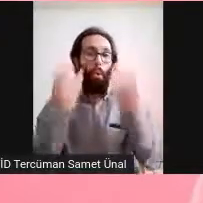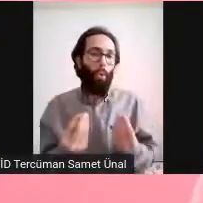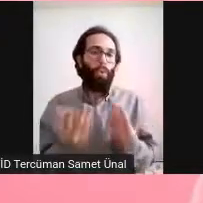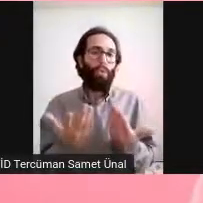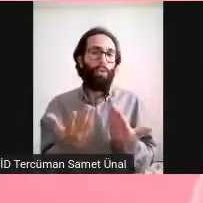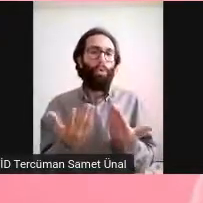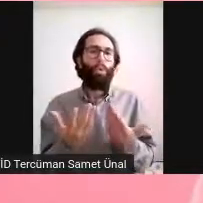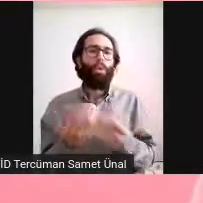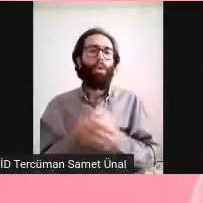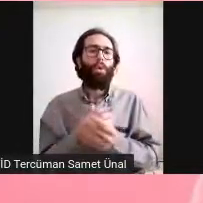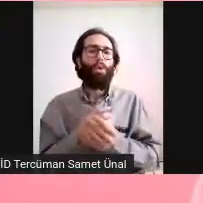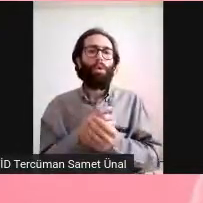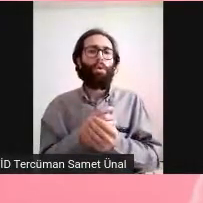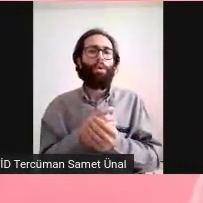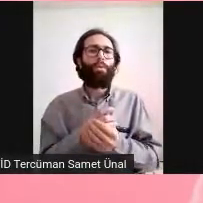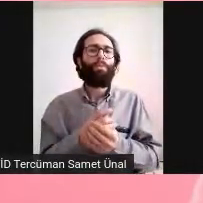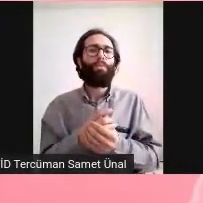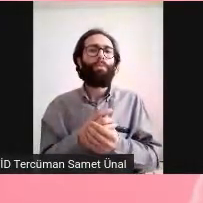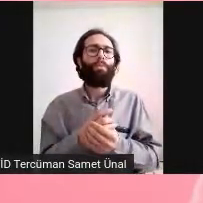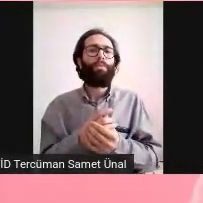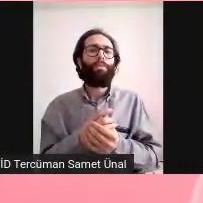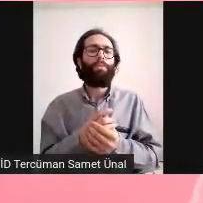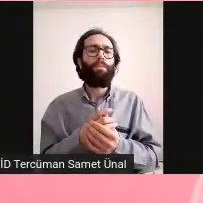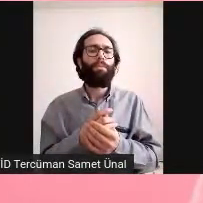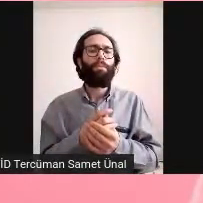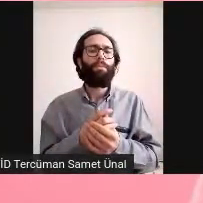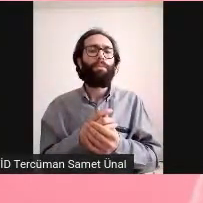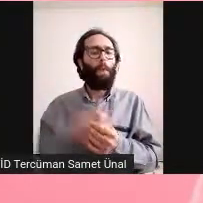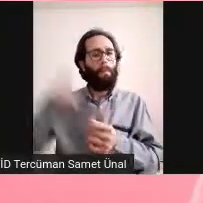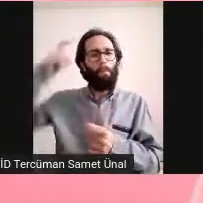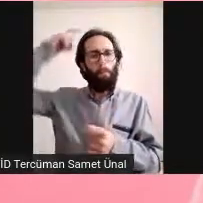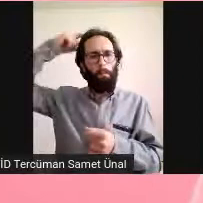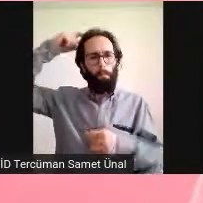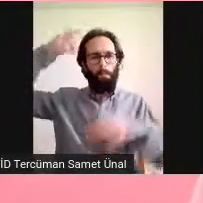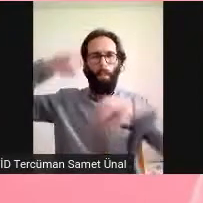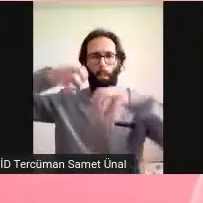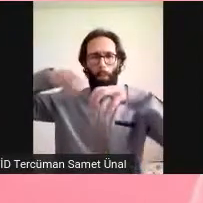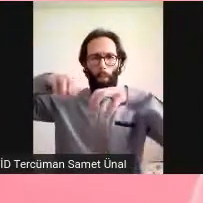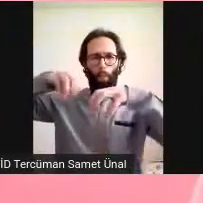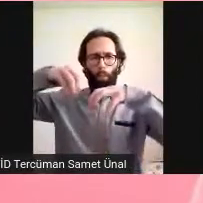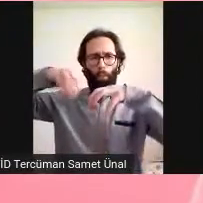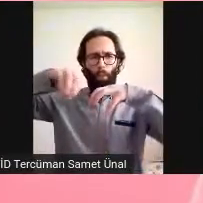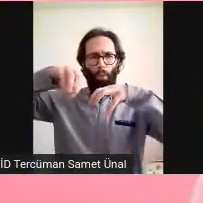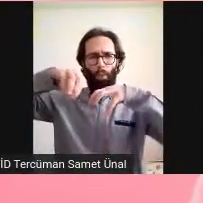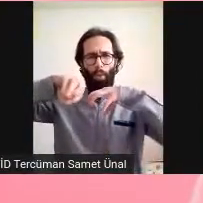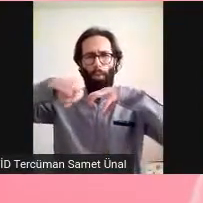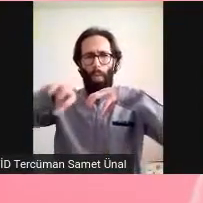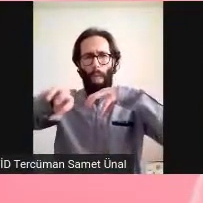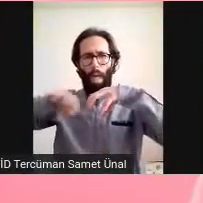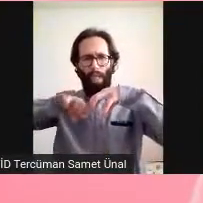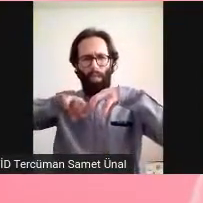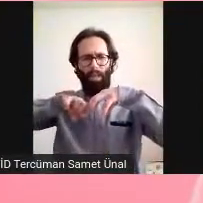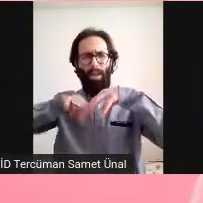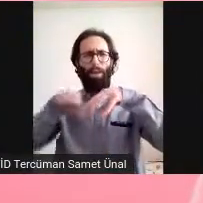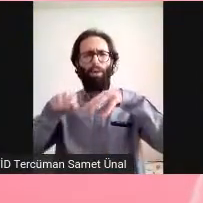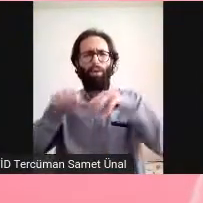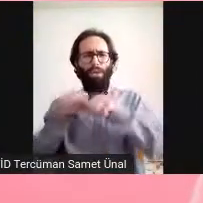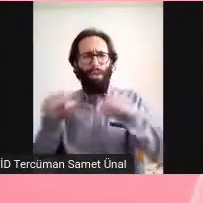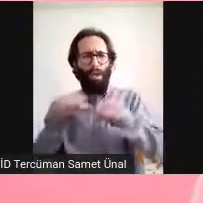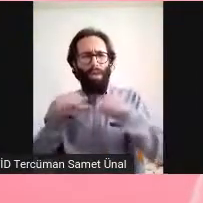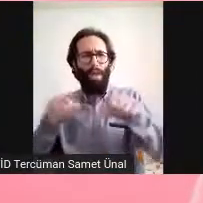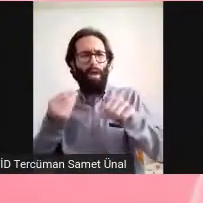asetil kolin mekanizması sorumlu olur diyor. Ve beyin baş edemeyeceği kadar stresli bir ortama girdiğinde